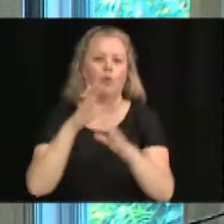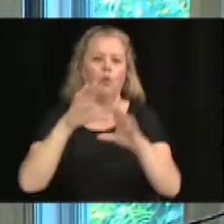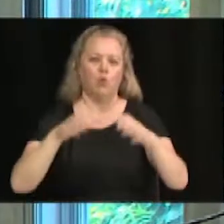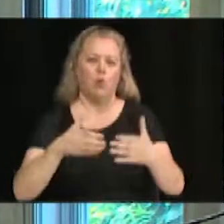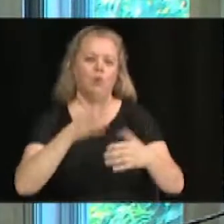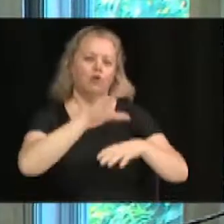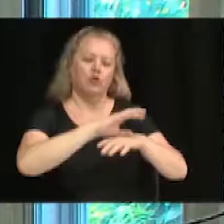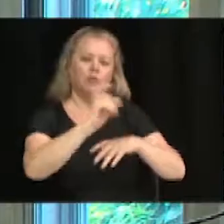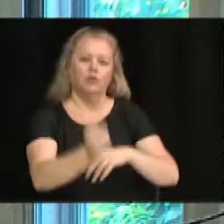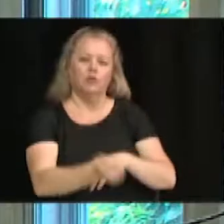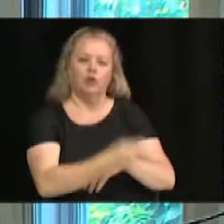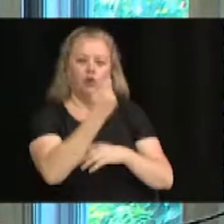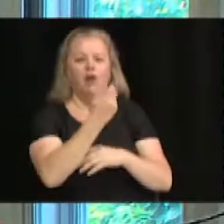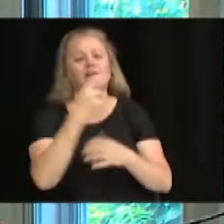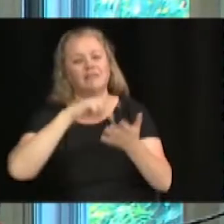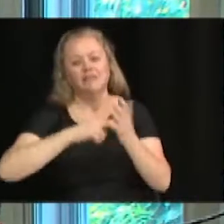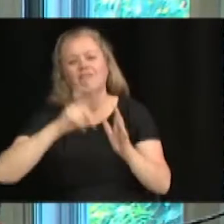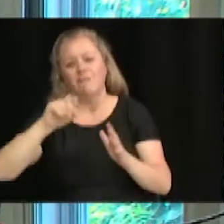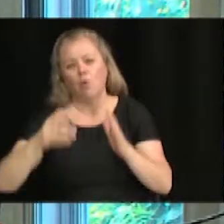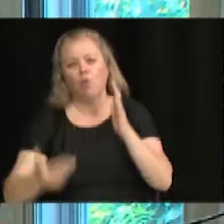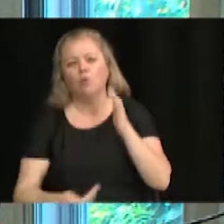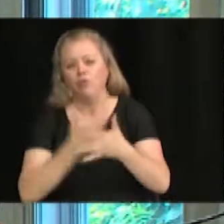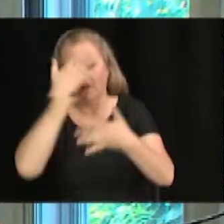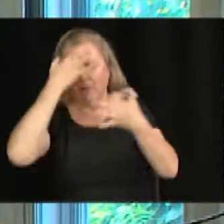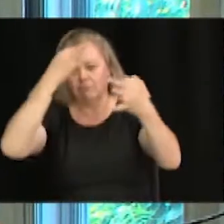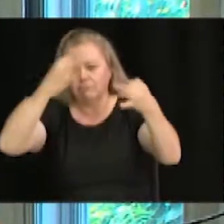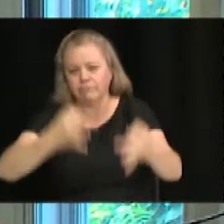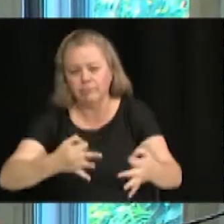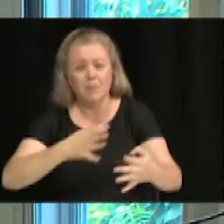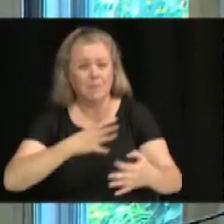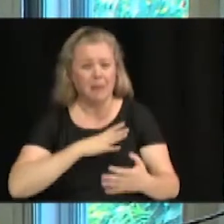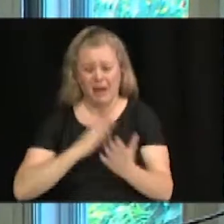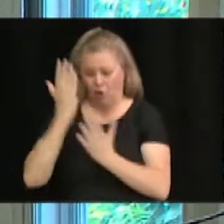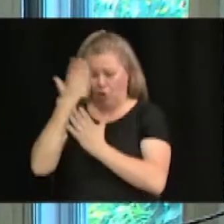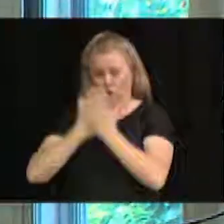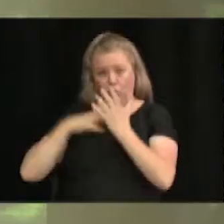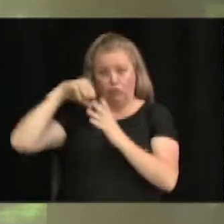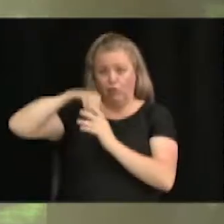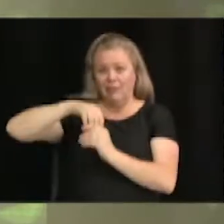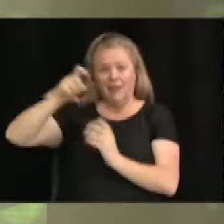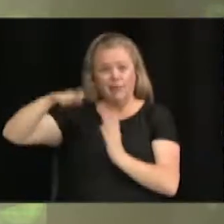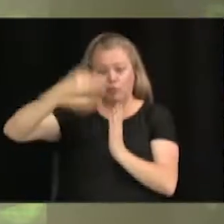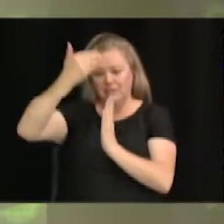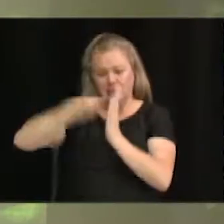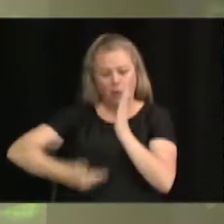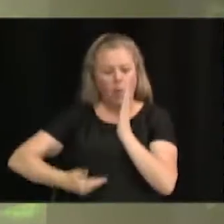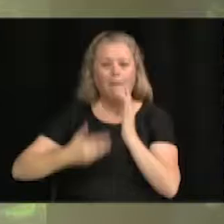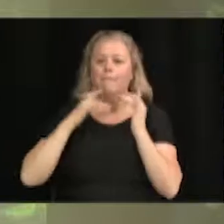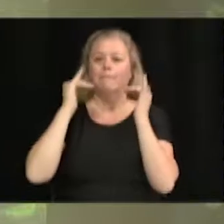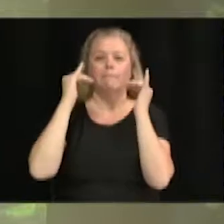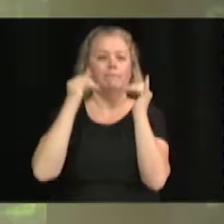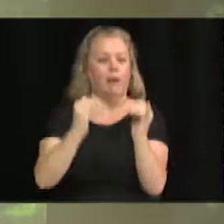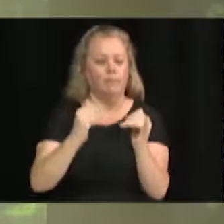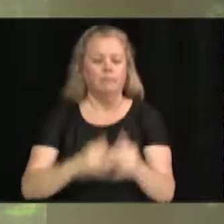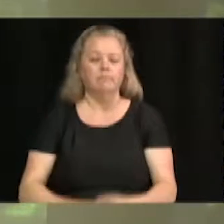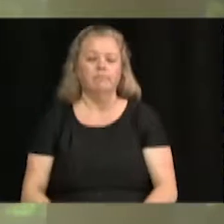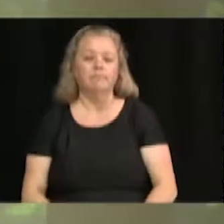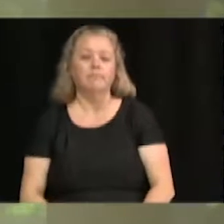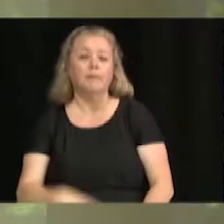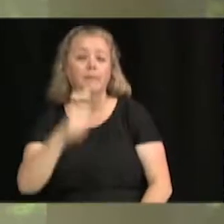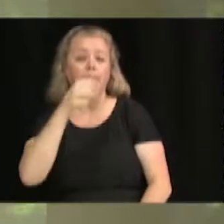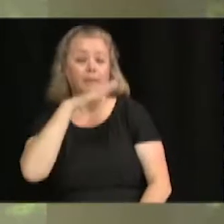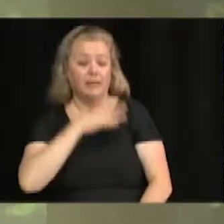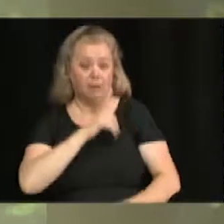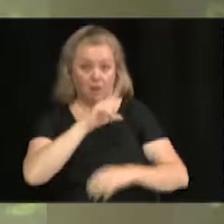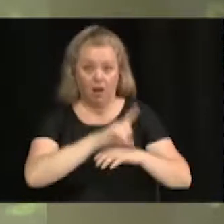Alors, on'agit d'obtenir une nouvelle résolution. C'est aux mêmes conditions. J'ai Mme Lambert, appuyé par M. Poisson.